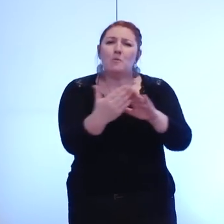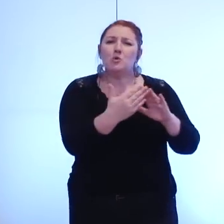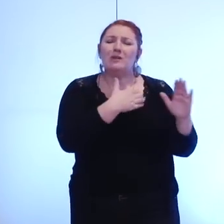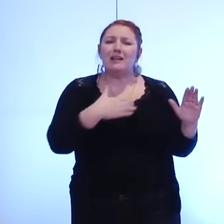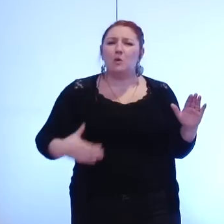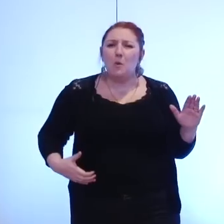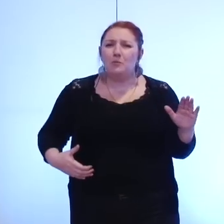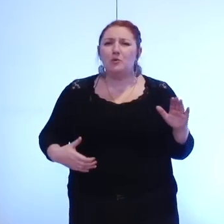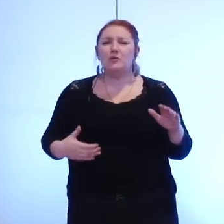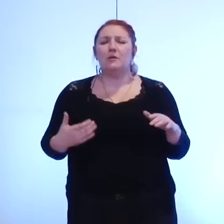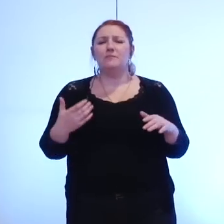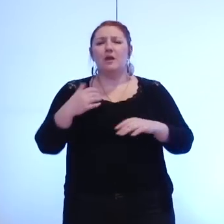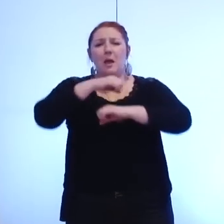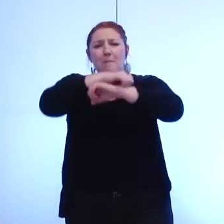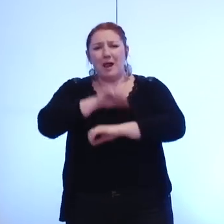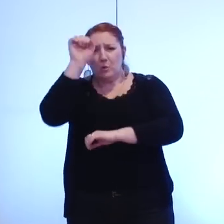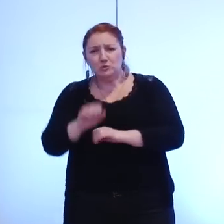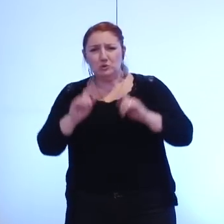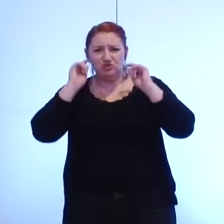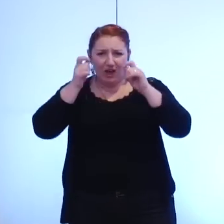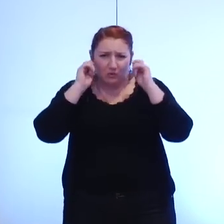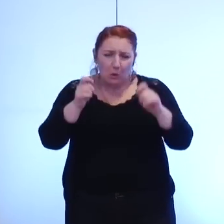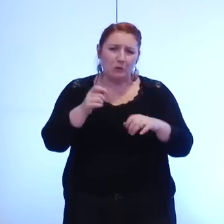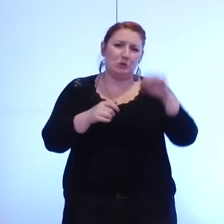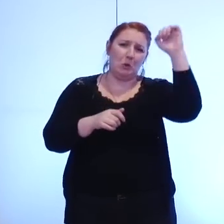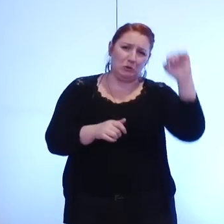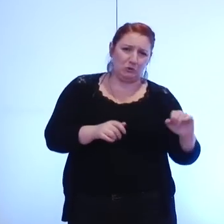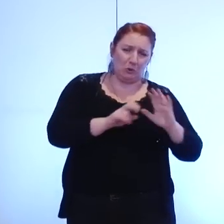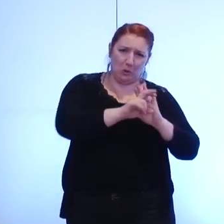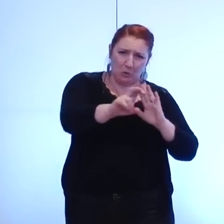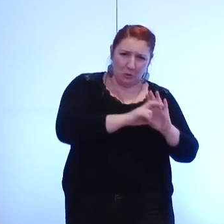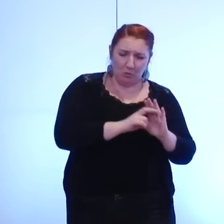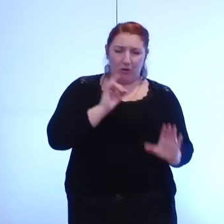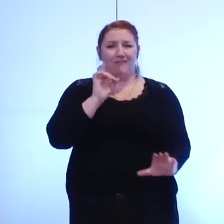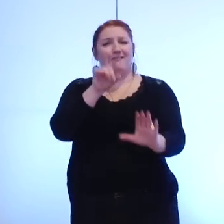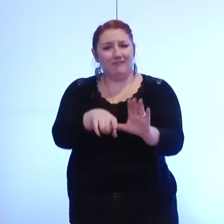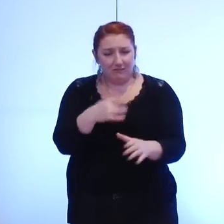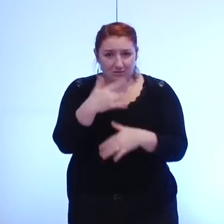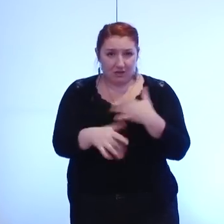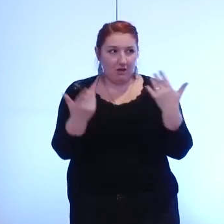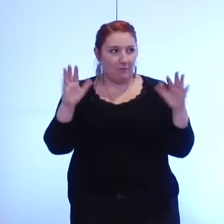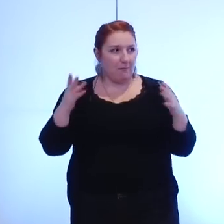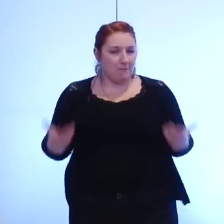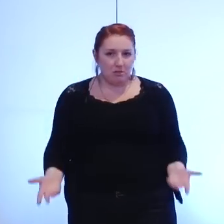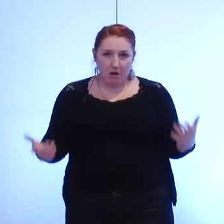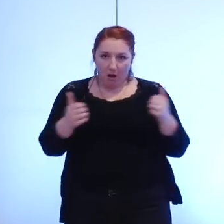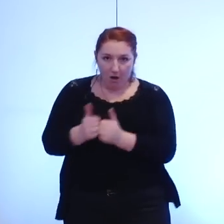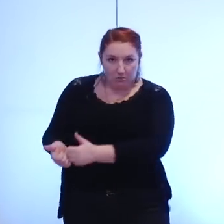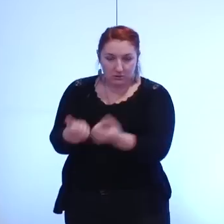communes des balcons sud de Chartreuse et du sud grenoblois et nous devons maintenant faire ensemble métropole alors l